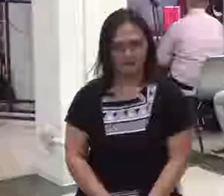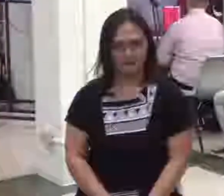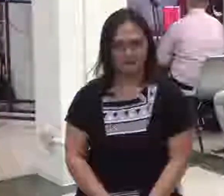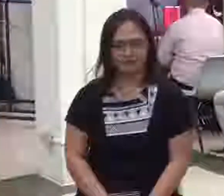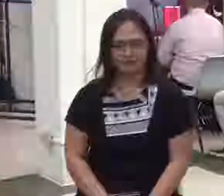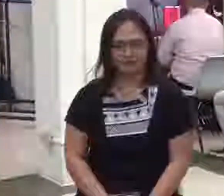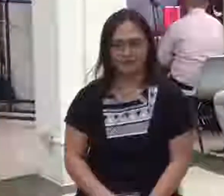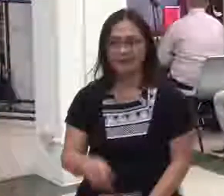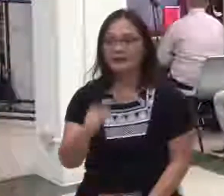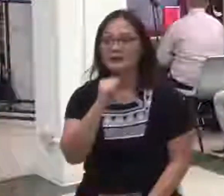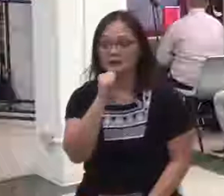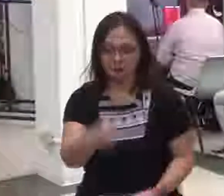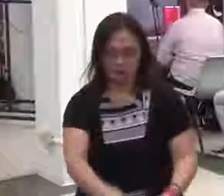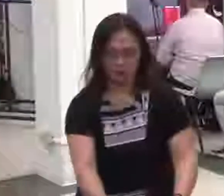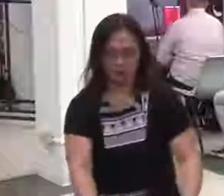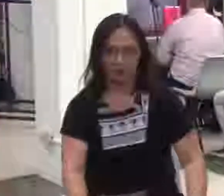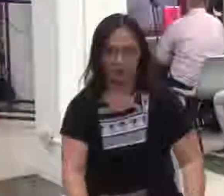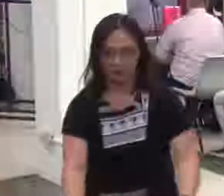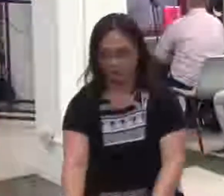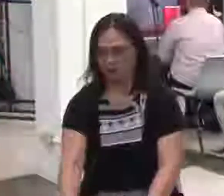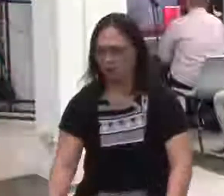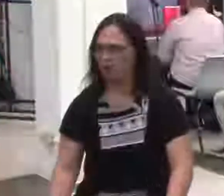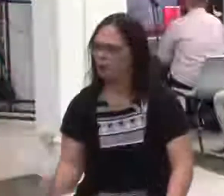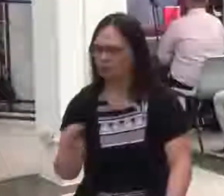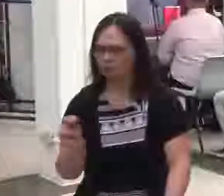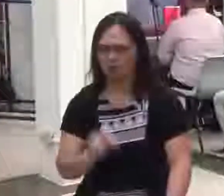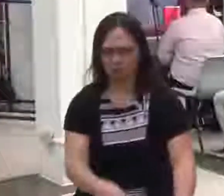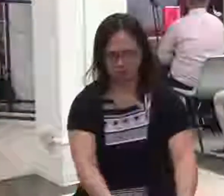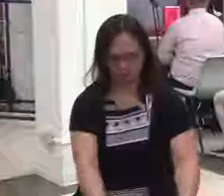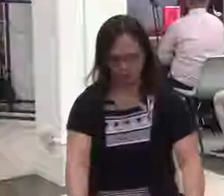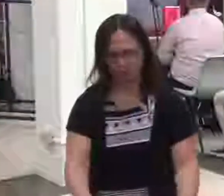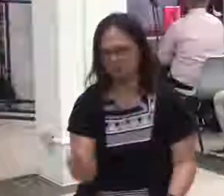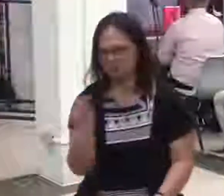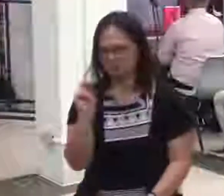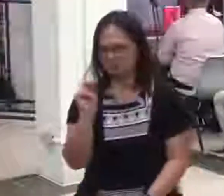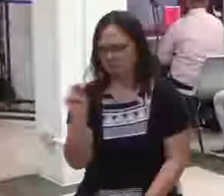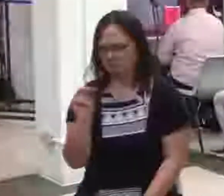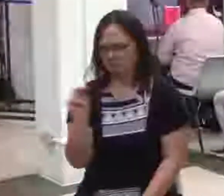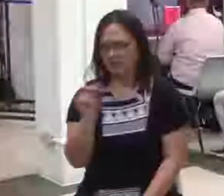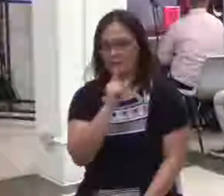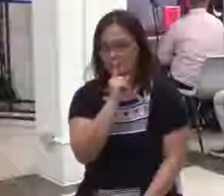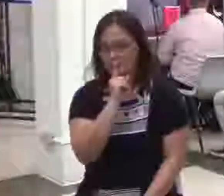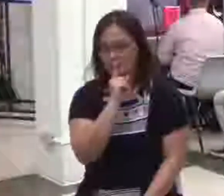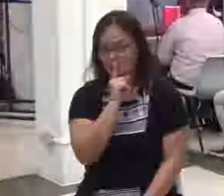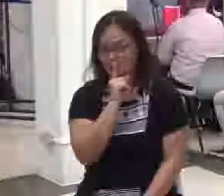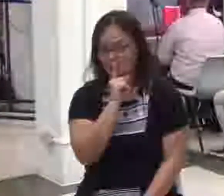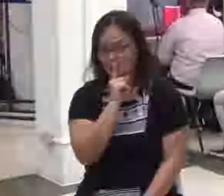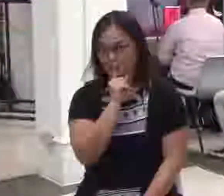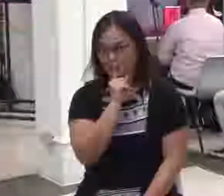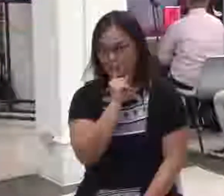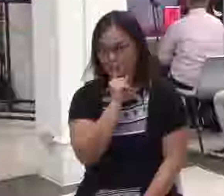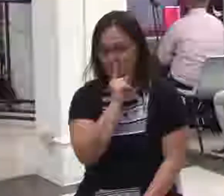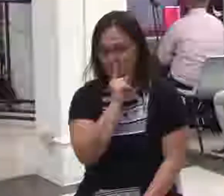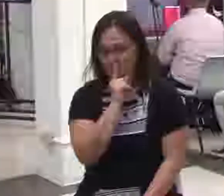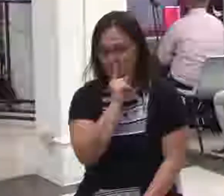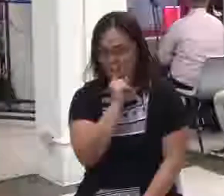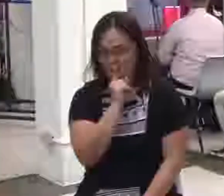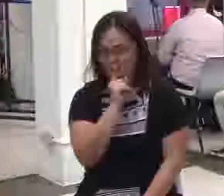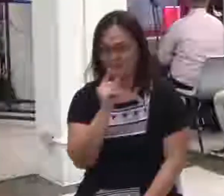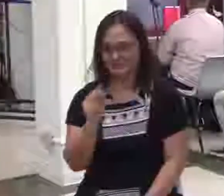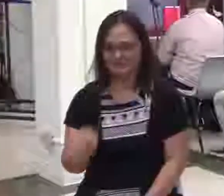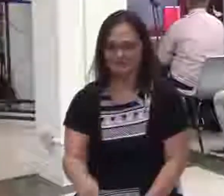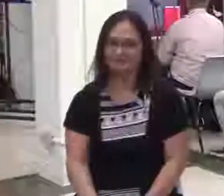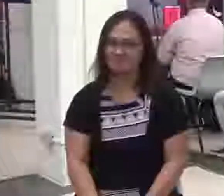pinag-uusapan natin ang take natin sa tao let me tell you hindi po lahat